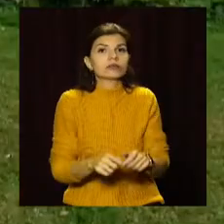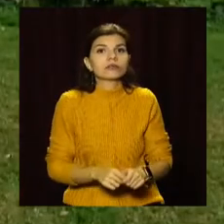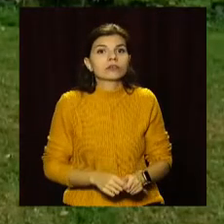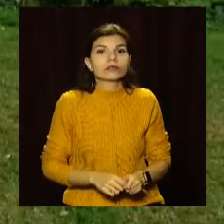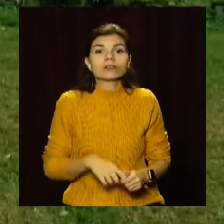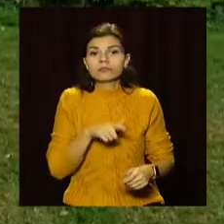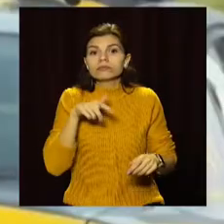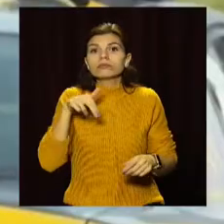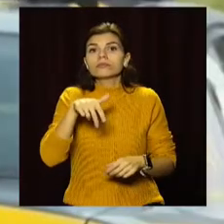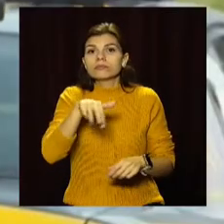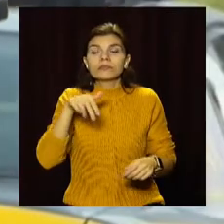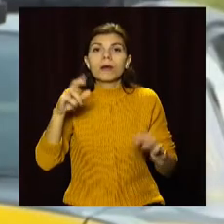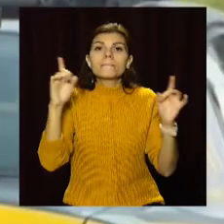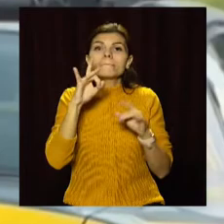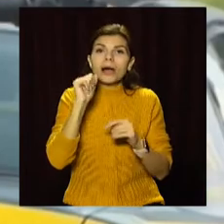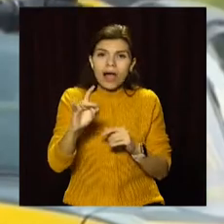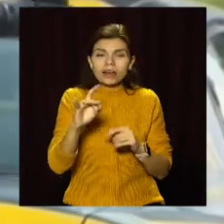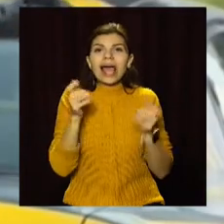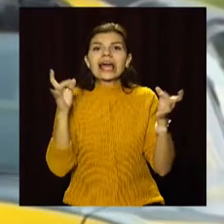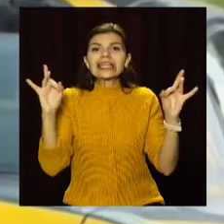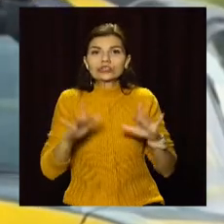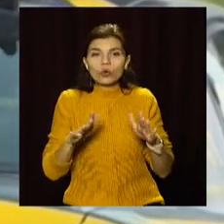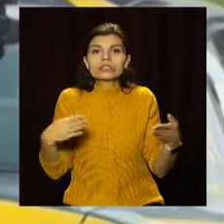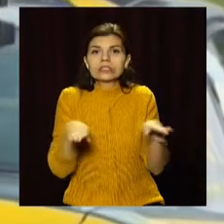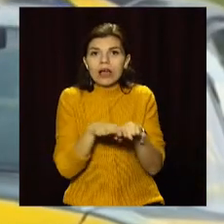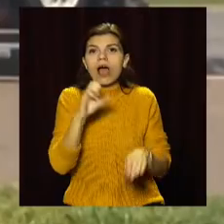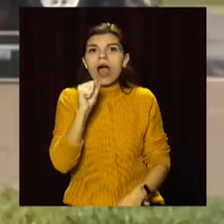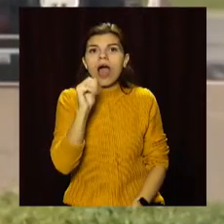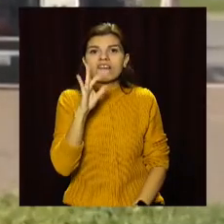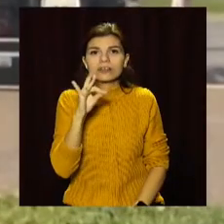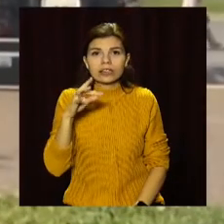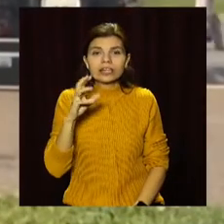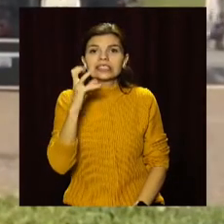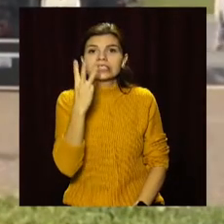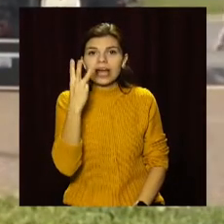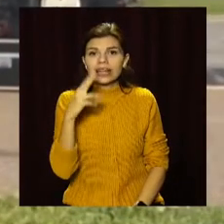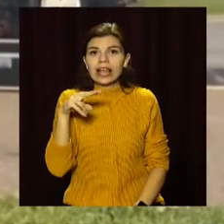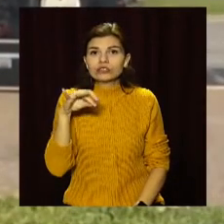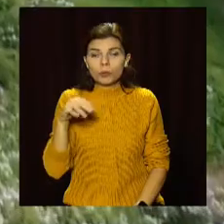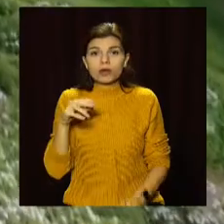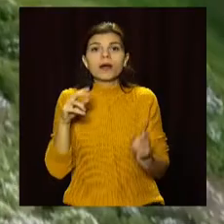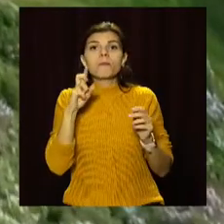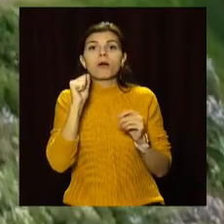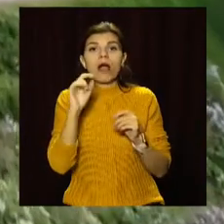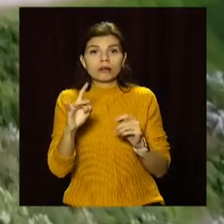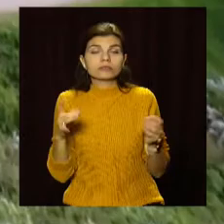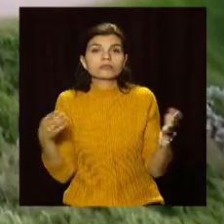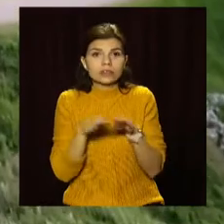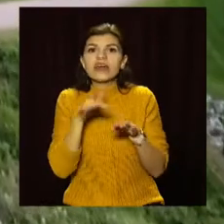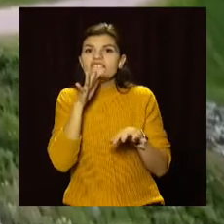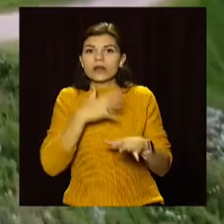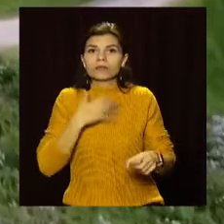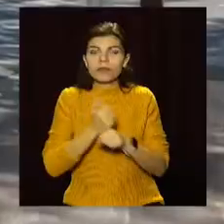Пересування обмежили, бари, ресторани закрили. В Австрії з 3 листопада закриють бари і запровадять комендантську